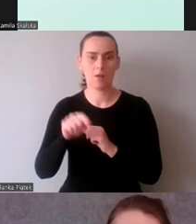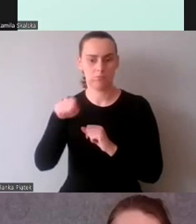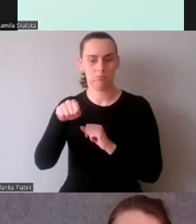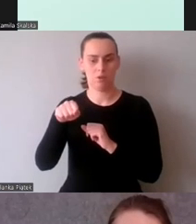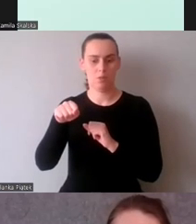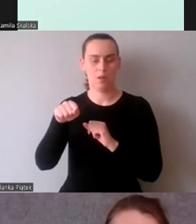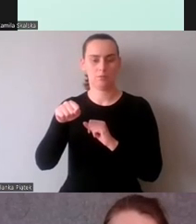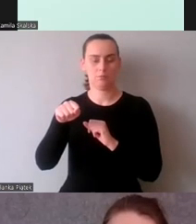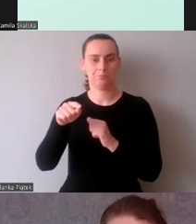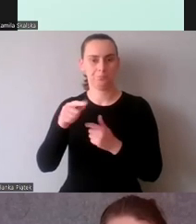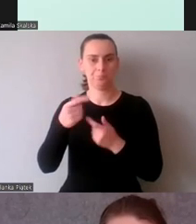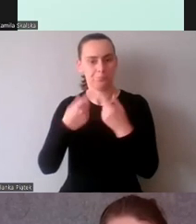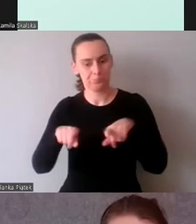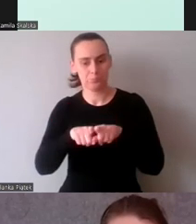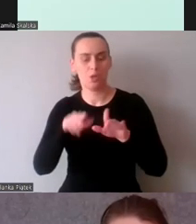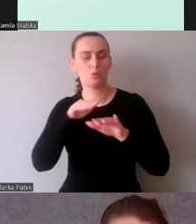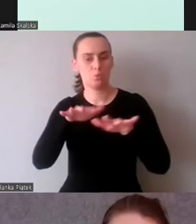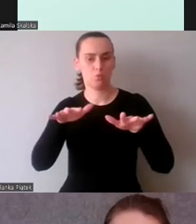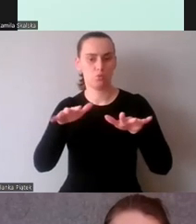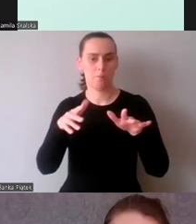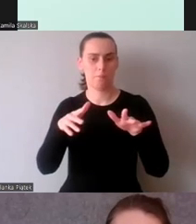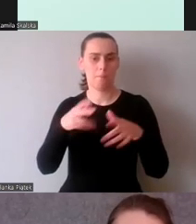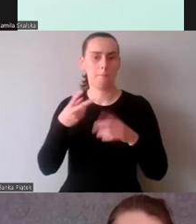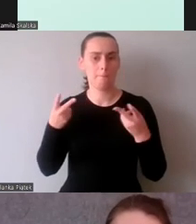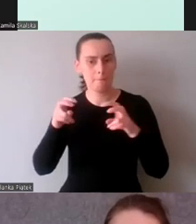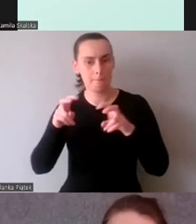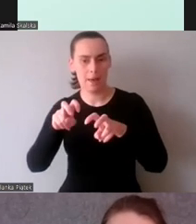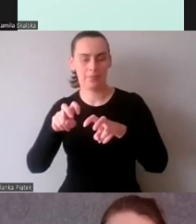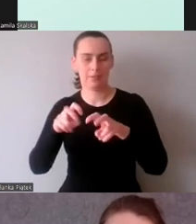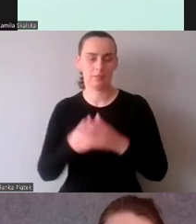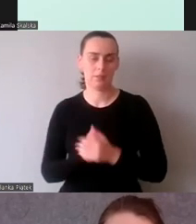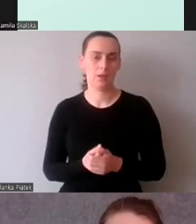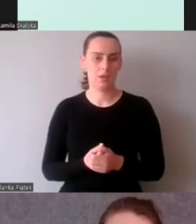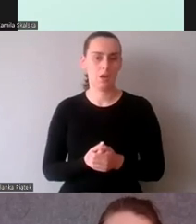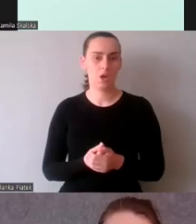tłumaczy symultanicznych w instytucjach europejskich.